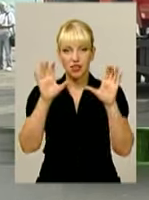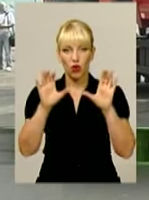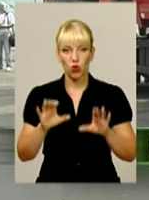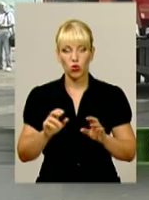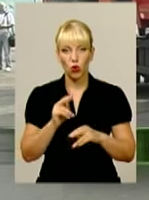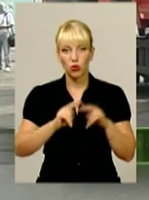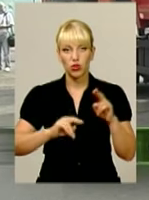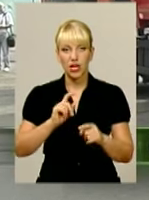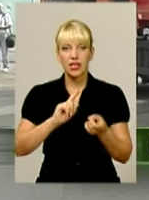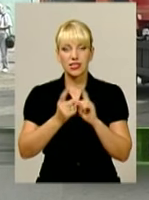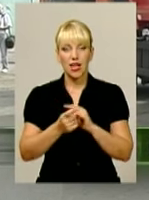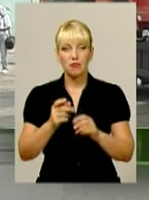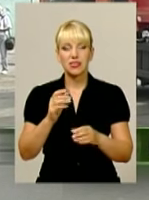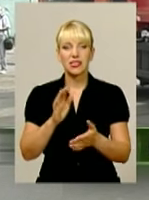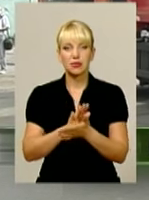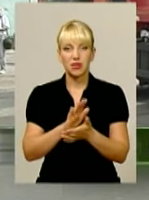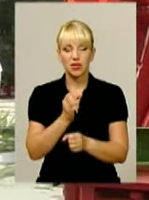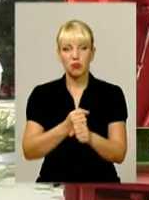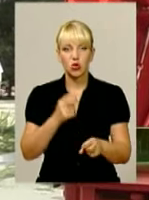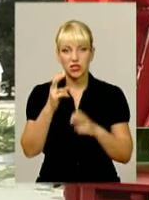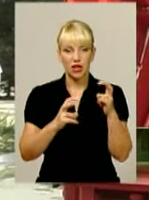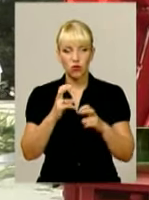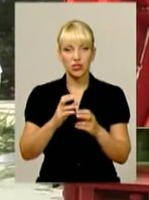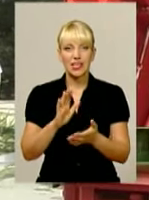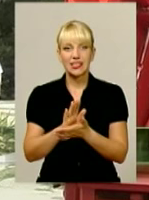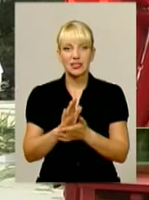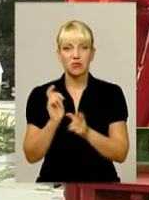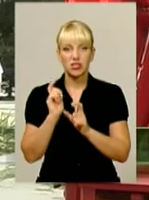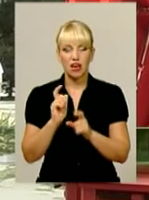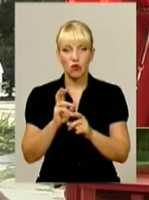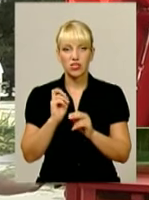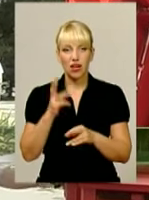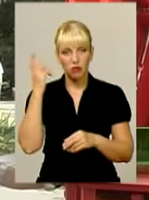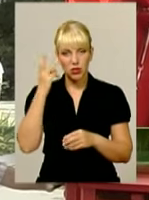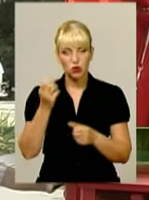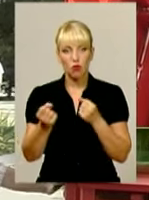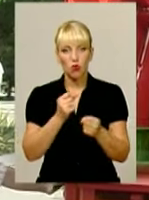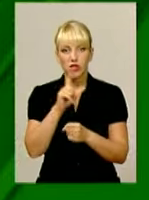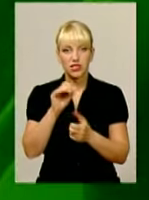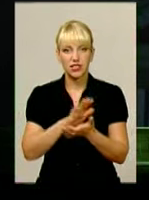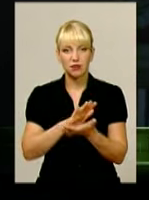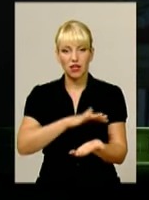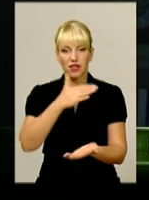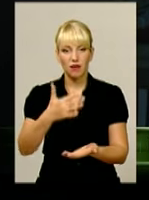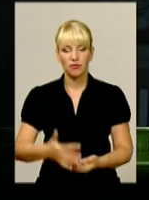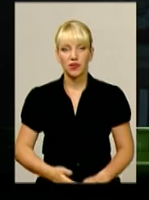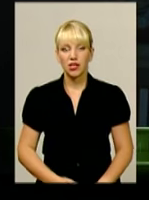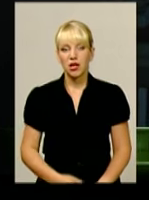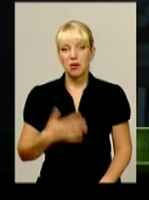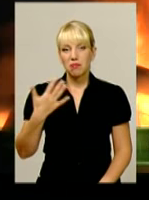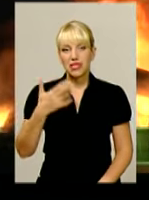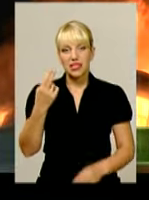Замість сміттєпереробного заводу сміттєвоз або як у Хмельницькому зі сміттям борються. 50